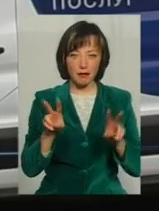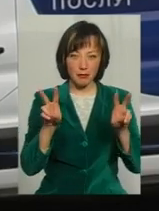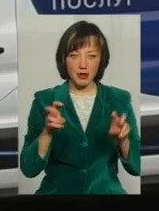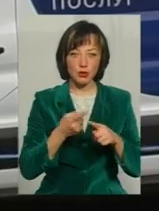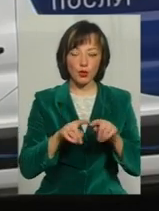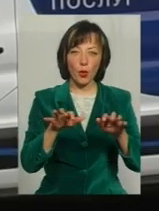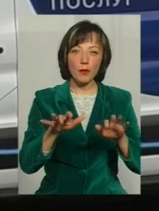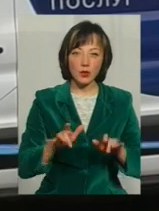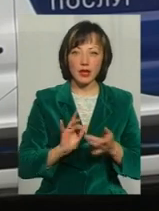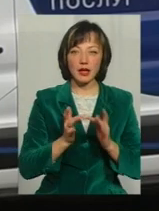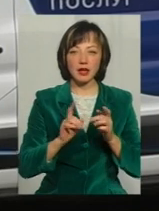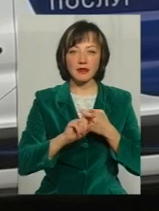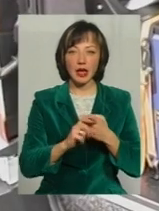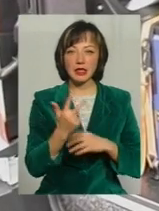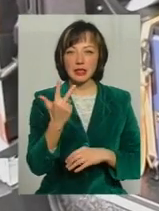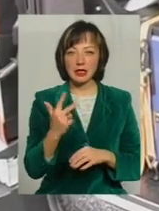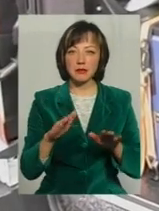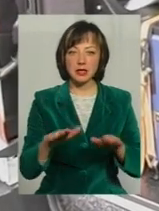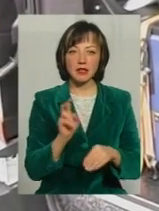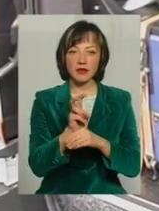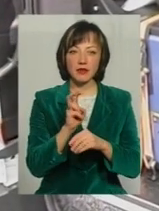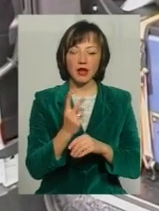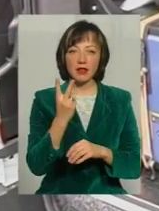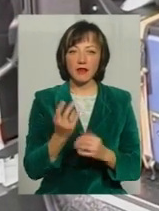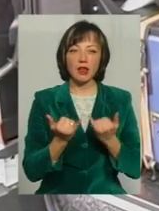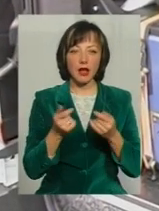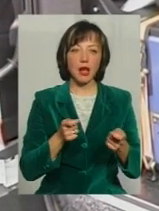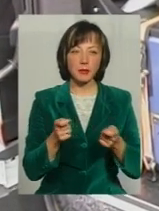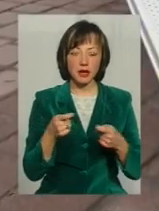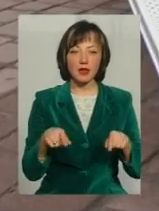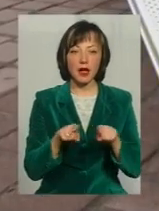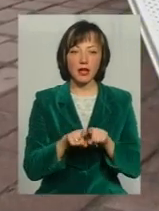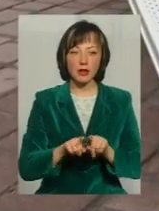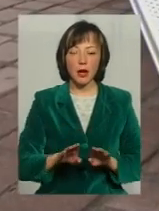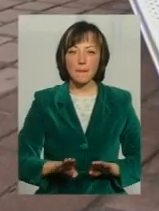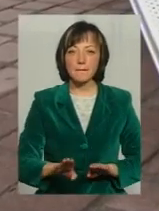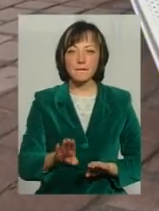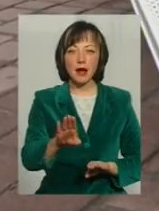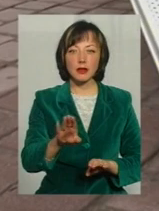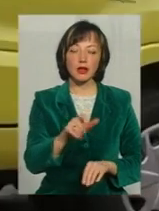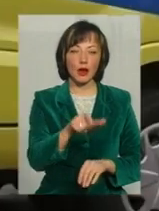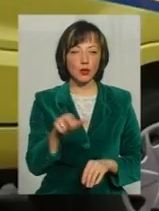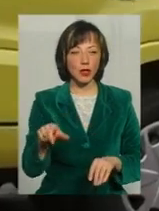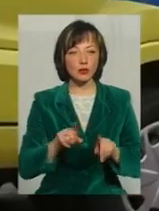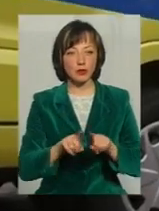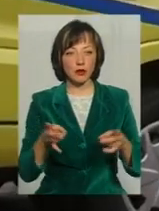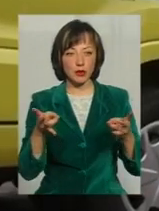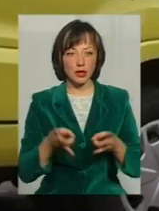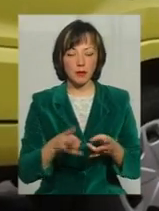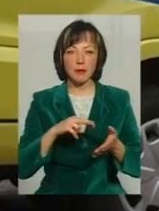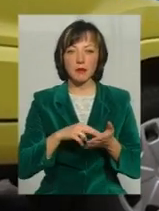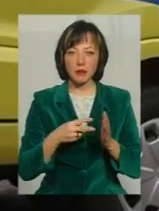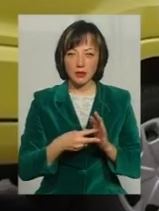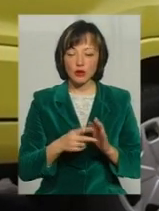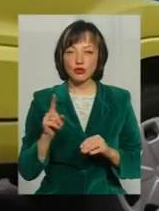'ютери, інтернет-зв'язок, три місця для відвідувачів, два для адміністраторів, а також пандус для громадян з особливими потребами Передбачається, що